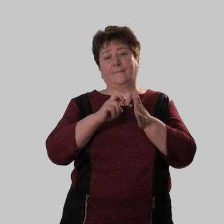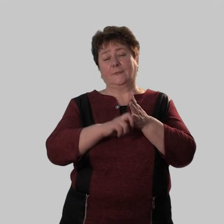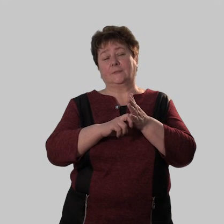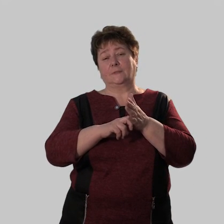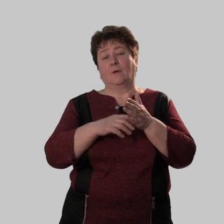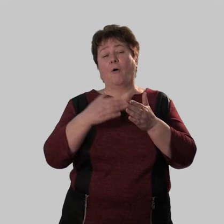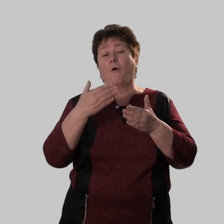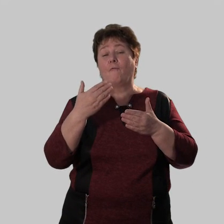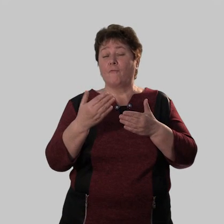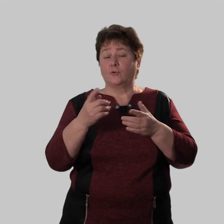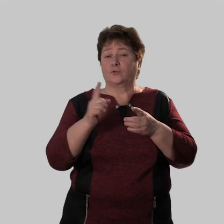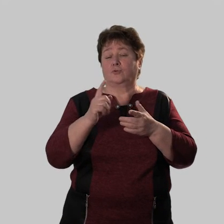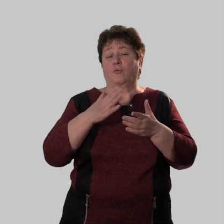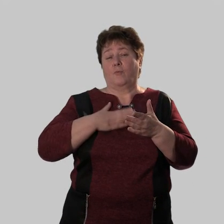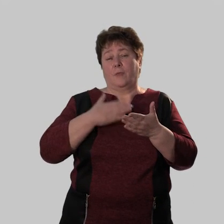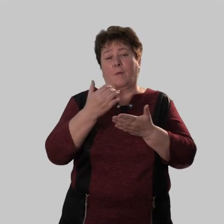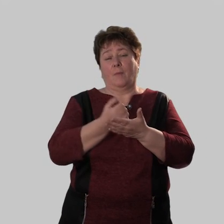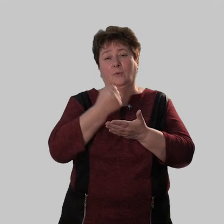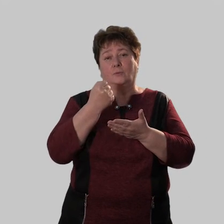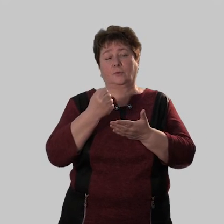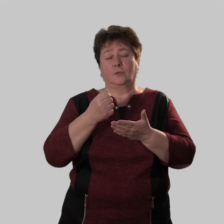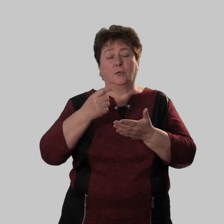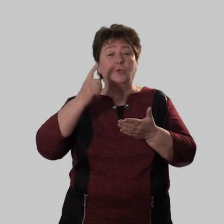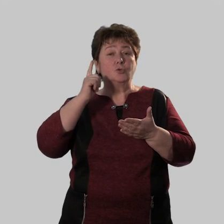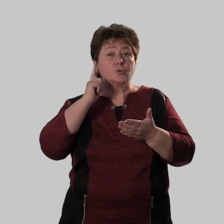Проверьте, вот что у меня получилось.